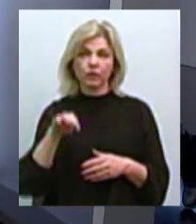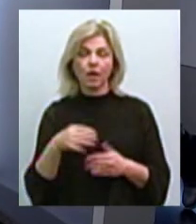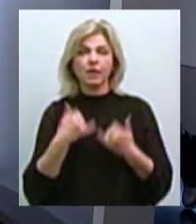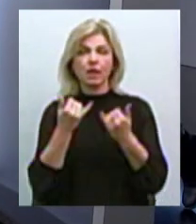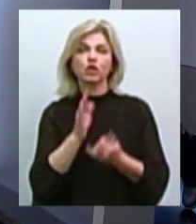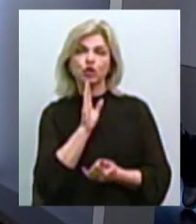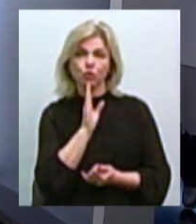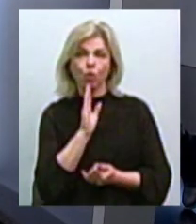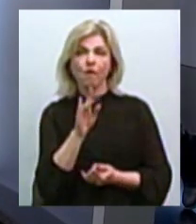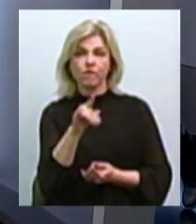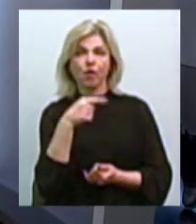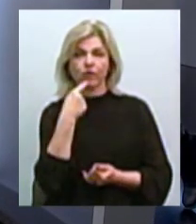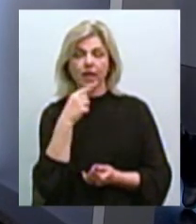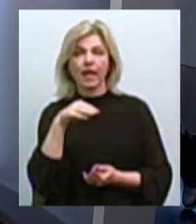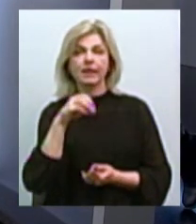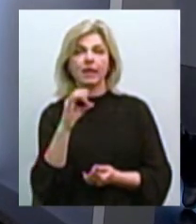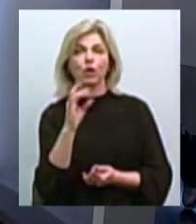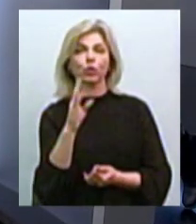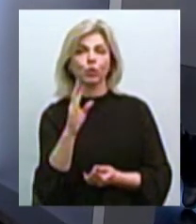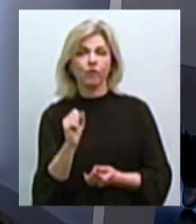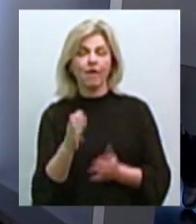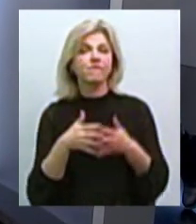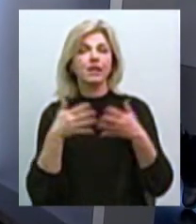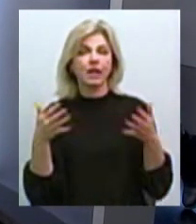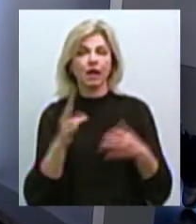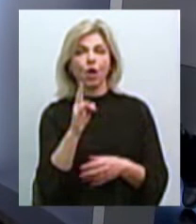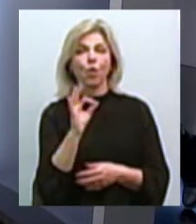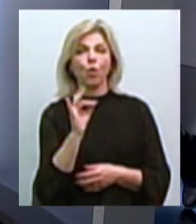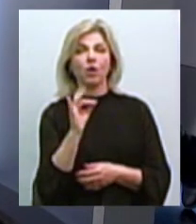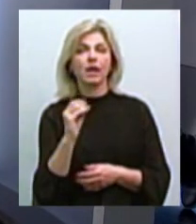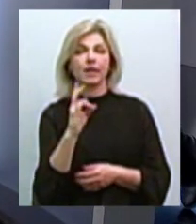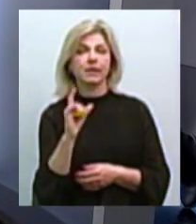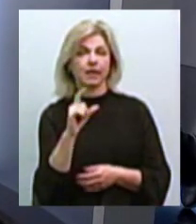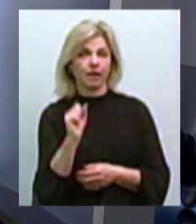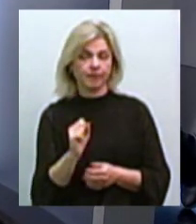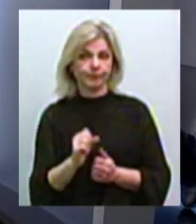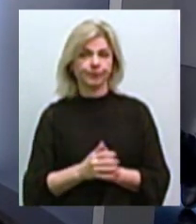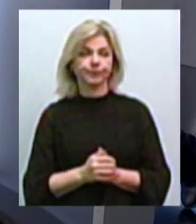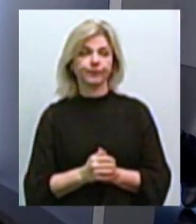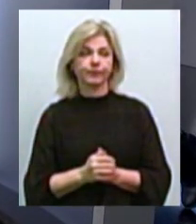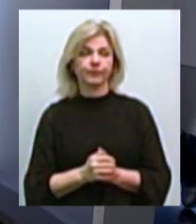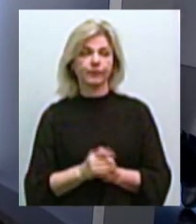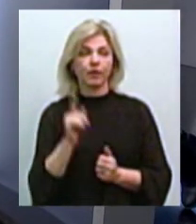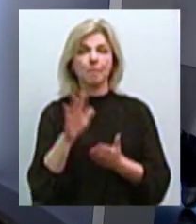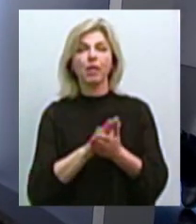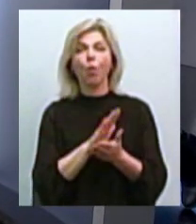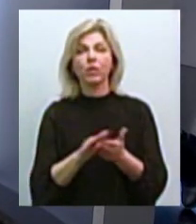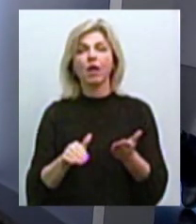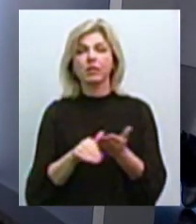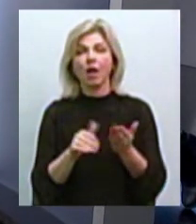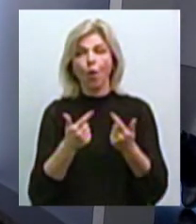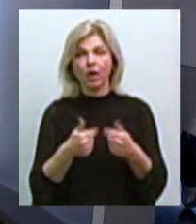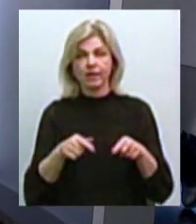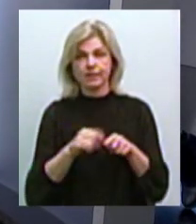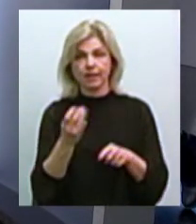Тернівці є... Не в Тернівці, в Великій Коренній. В Великій Коренній, В Великій Коренній, Великій Коренній Лагері – це благодійна організація відновлення,